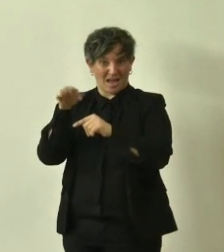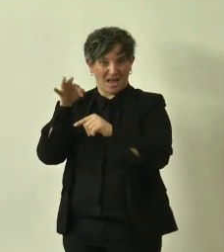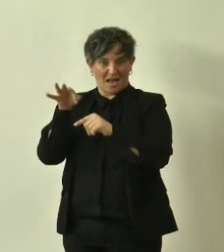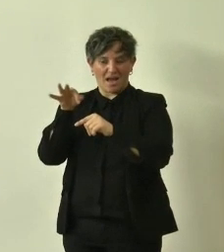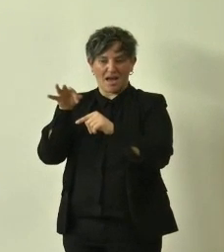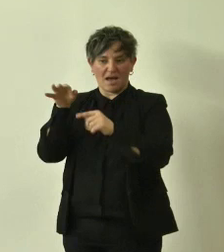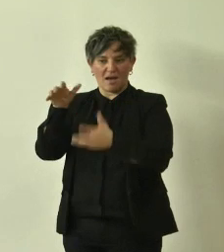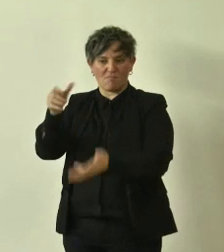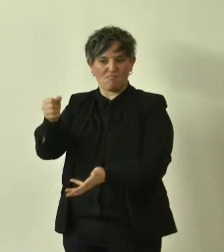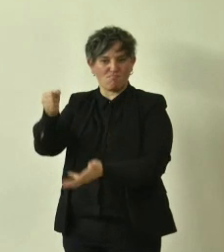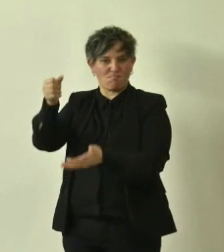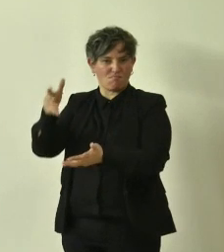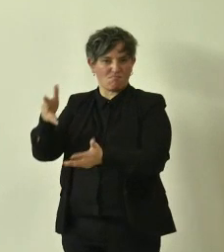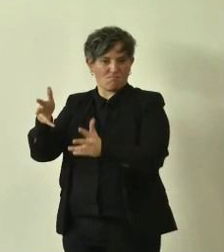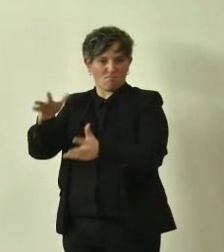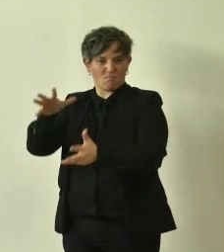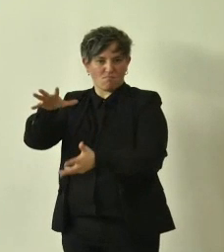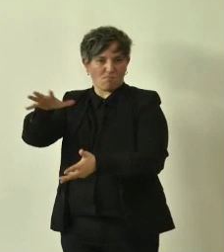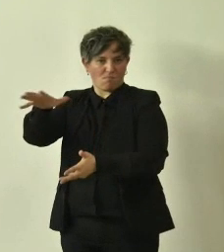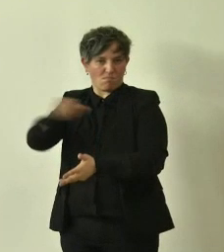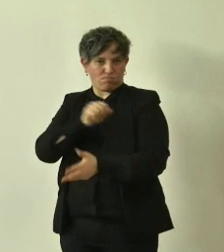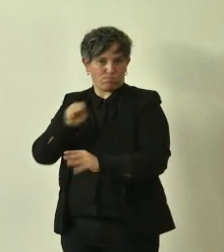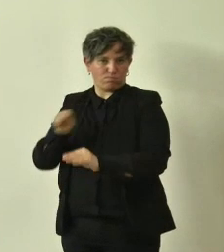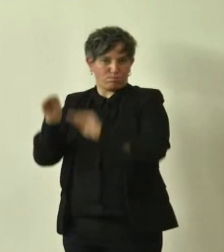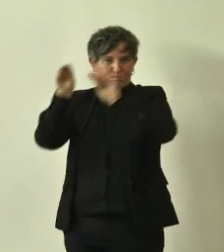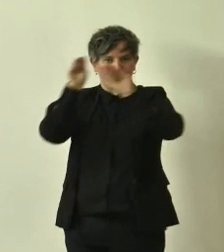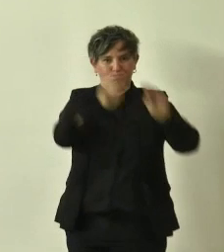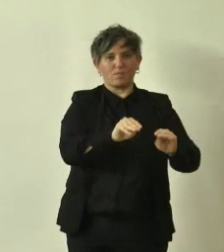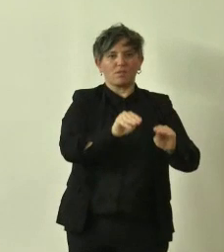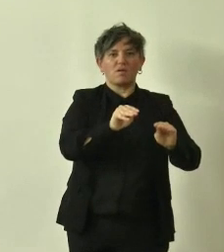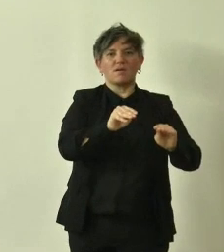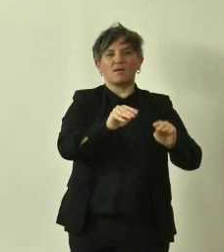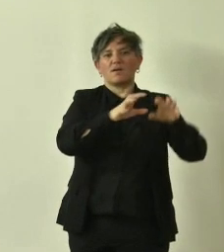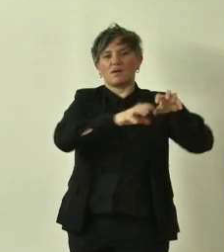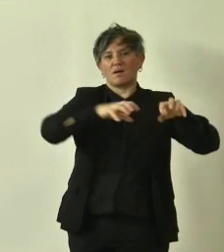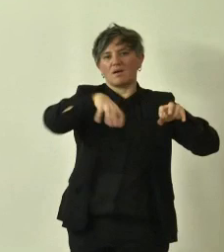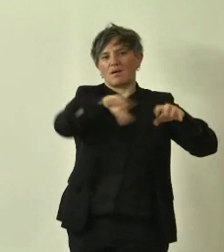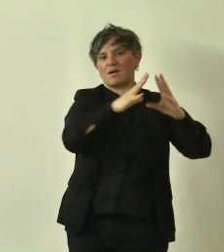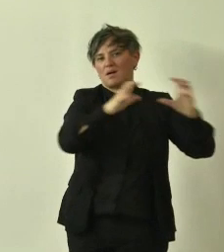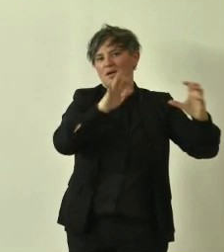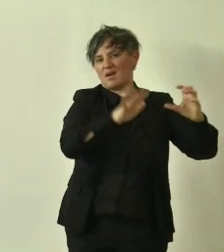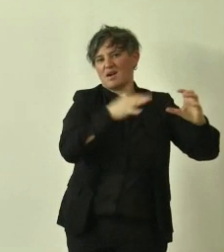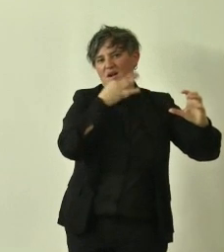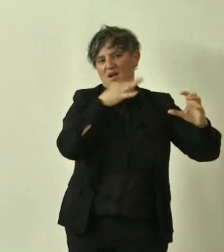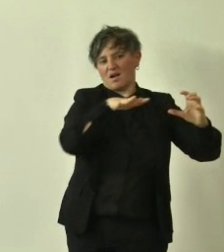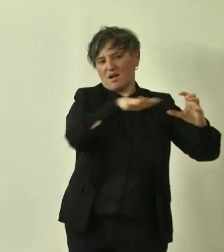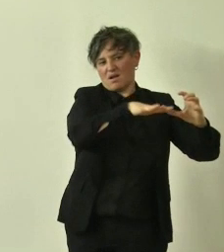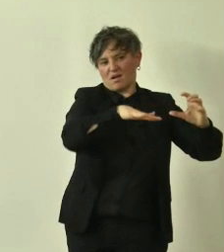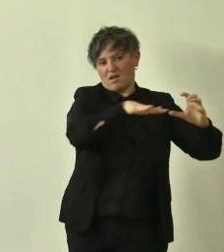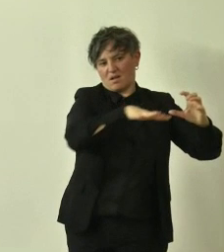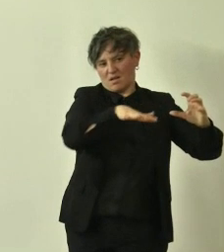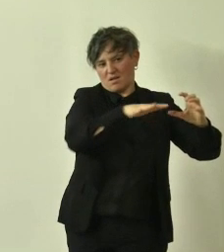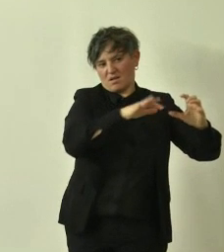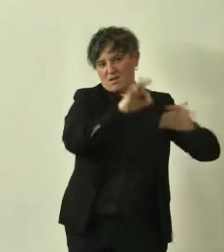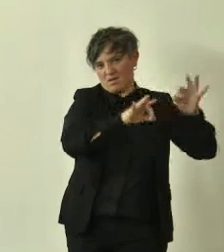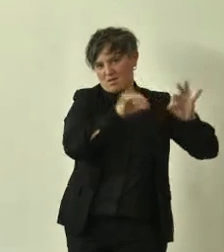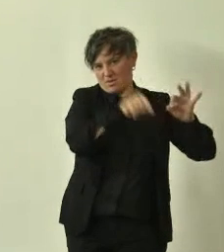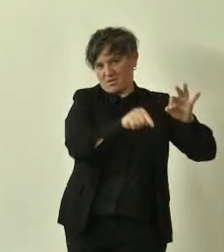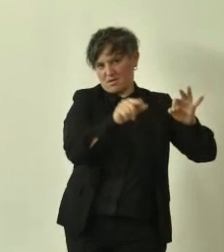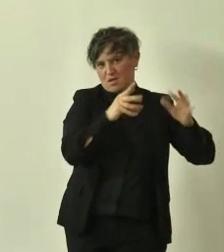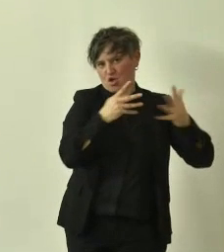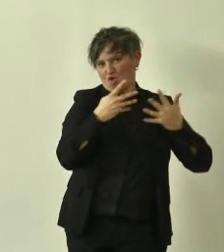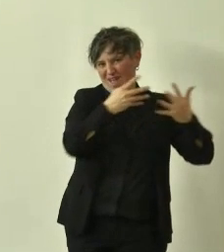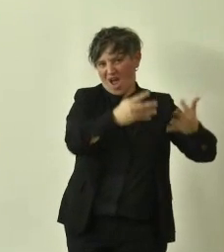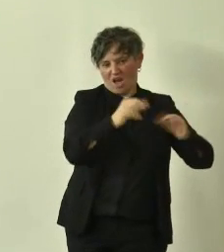asportata dalla sede in cui viveva è stata portata in un vivaio dove è stata curata per nove anni e poi